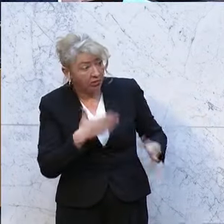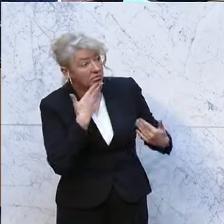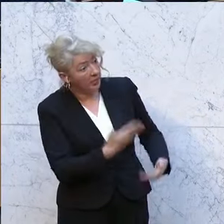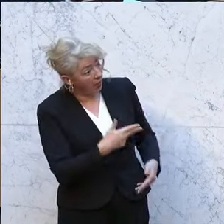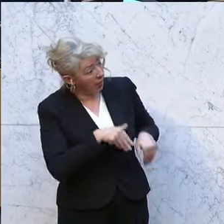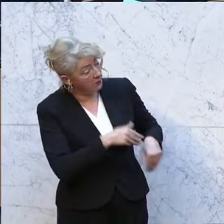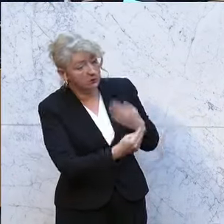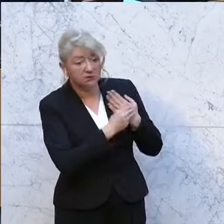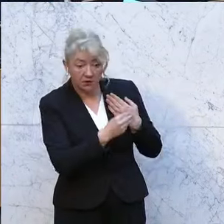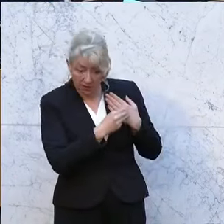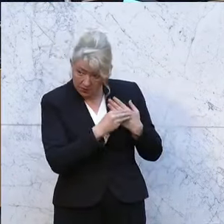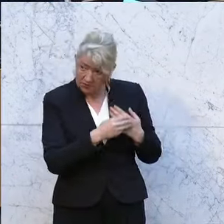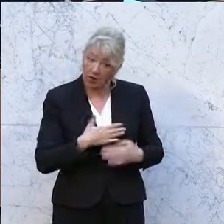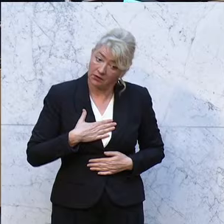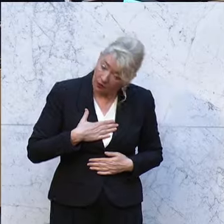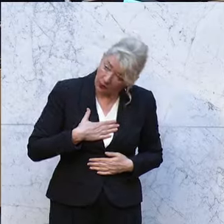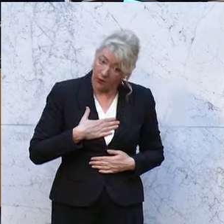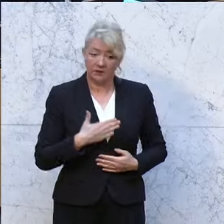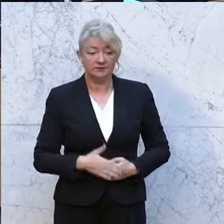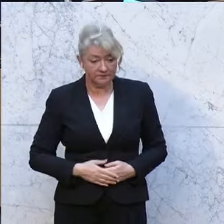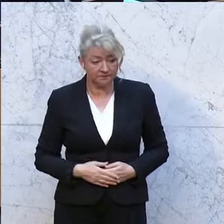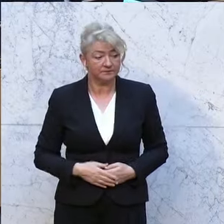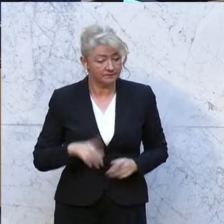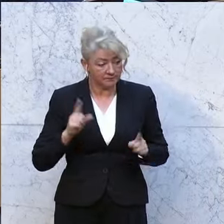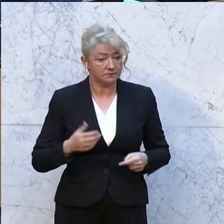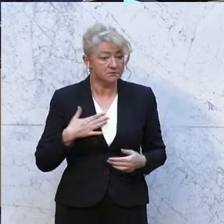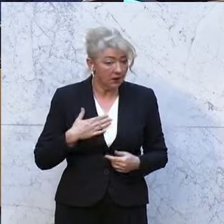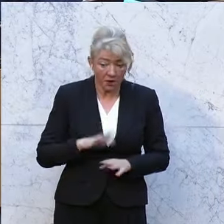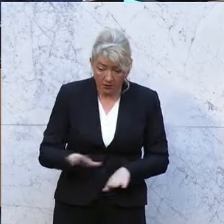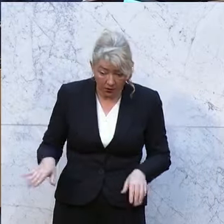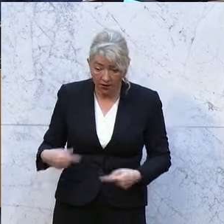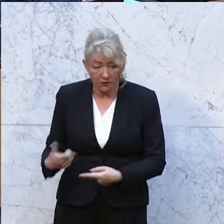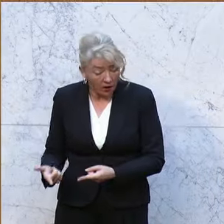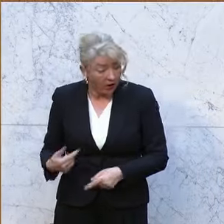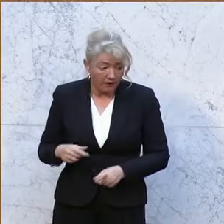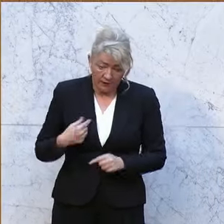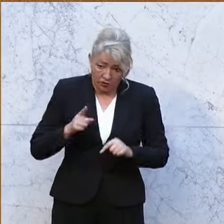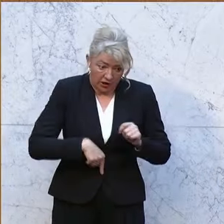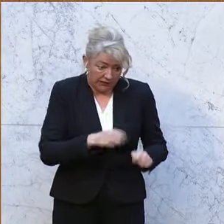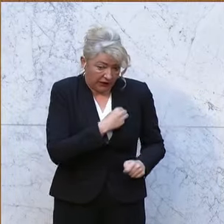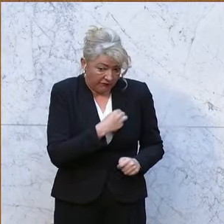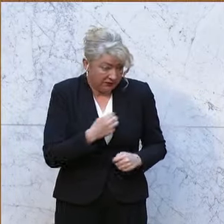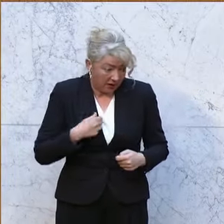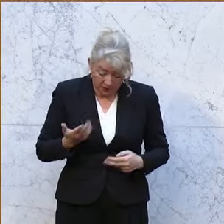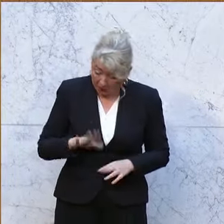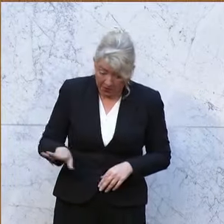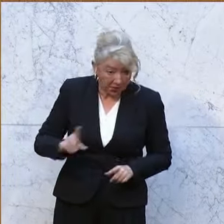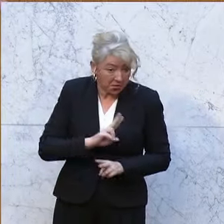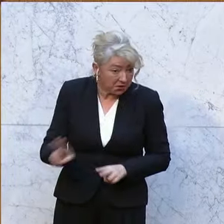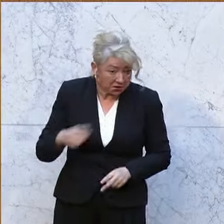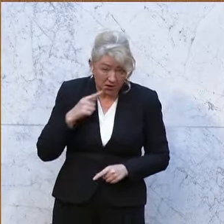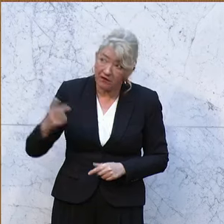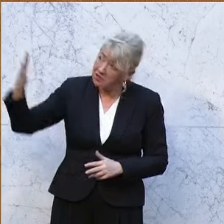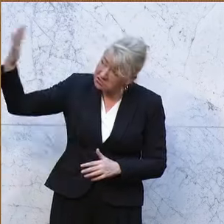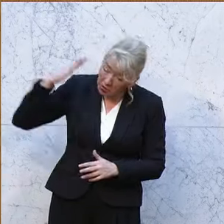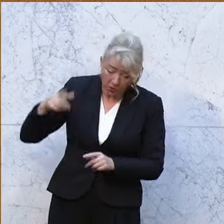nicht sagt. Ich hätte es nicht gewusst. Ich habe das auch meinen Kindern nicht gesagt. Ich habe das voll schlecht gewissen. Ich habe das meinen Kindern nicht gesagt. Die sind in der prallen Sonne